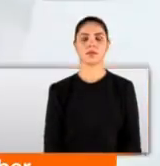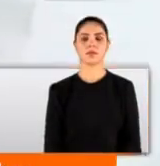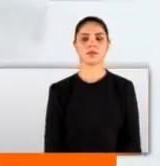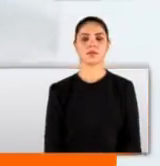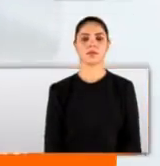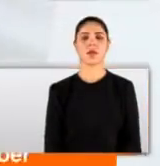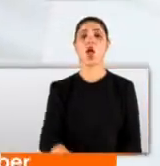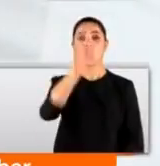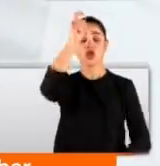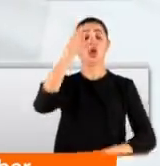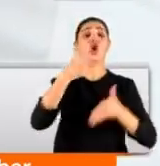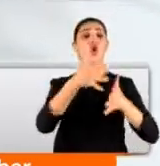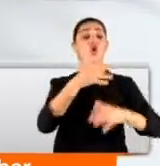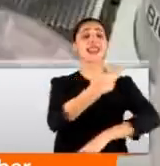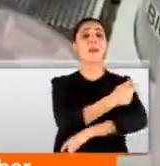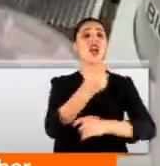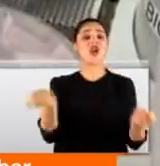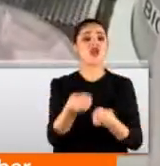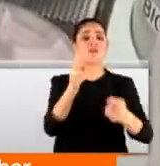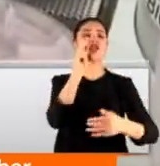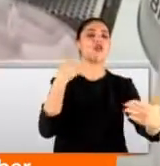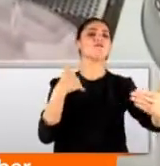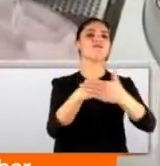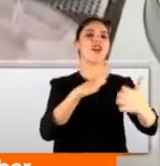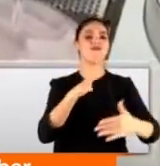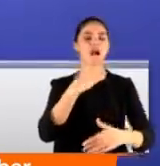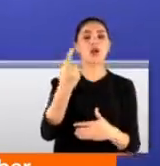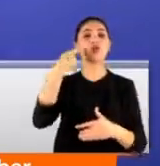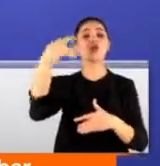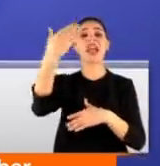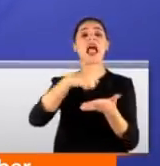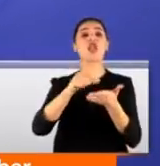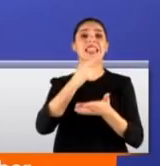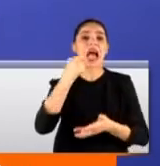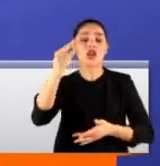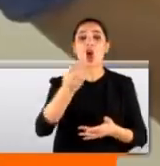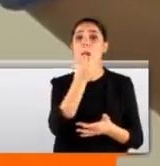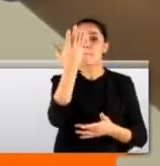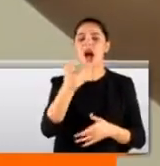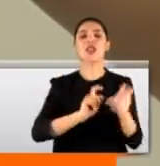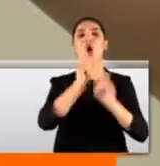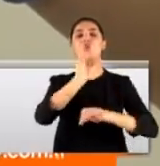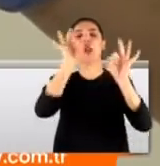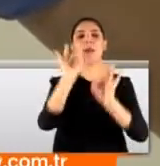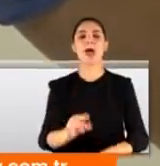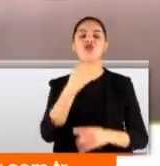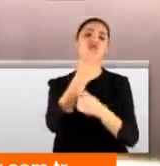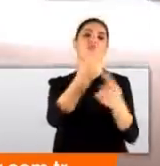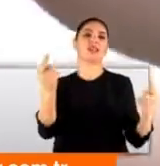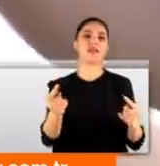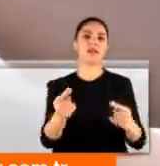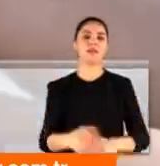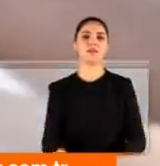Yerli aşı çalışmalarında sona yaklaşıldı. Cumhurbaşkanı Erdoğan tarih verdi. Baharda uygulamanın başlayacağını belirtti.